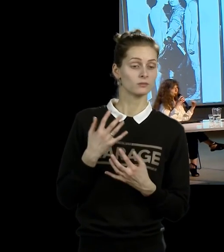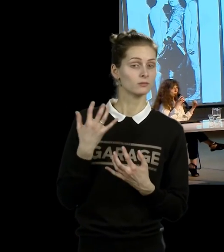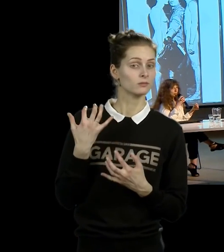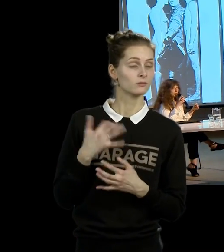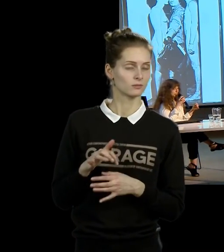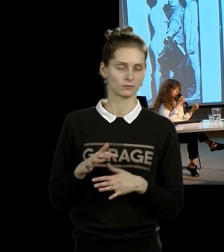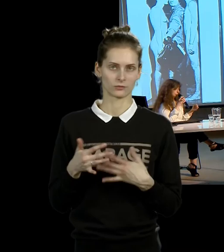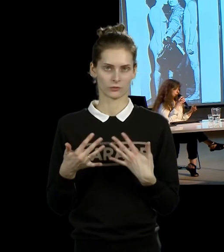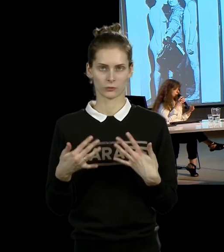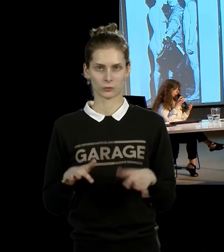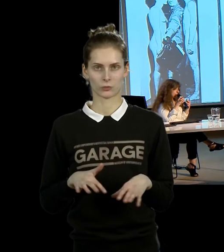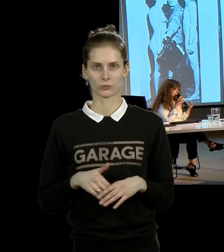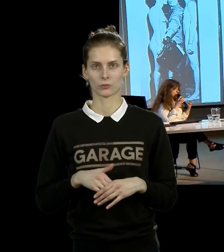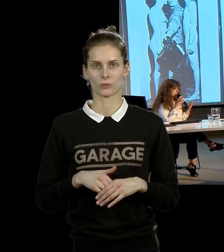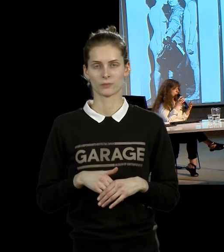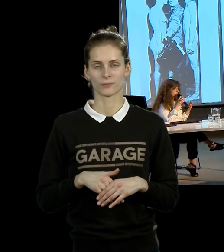Кто-то